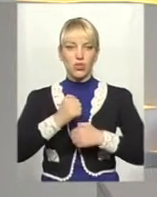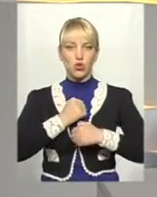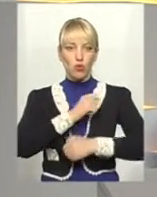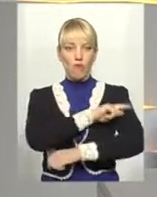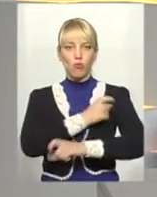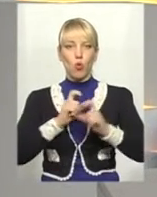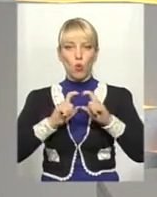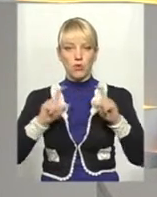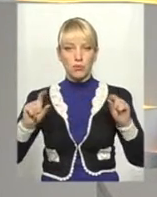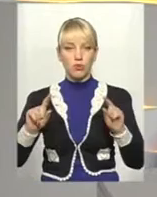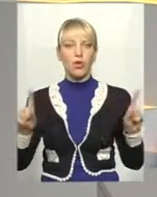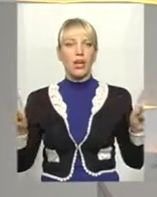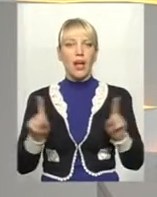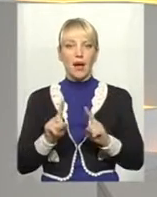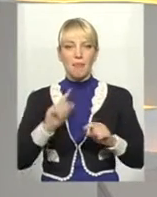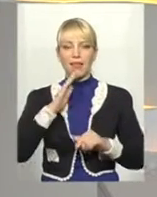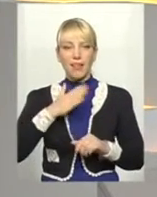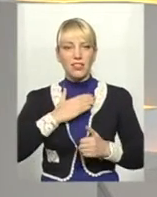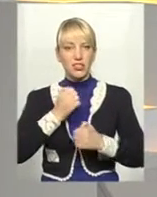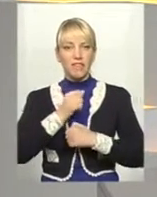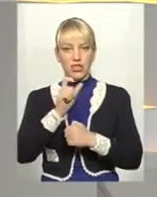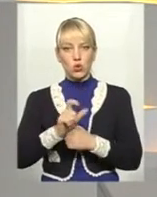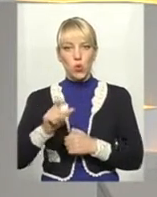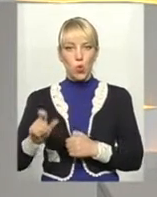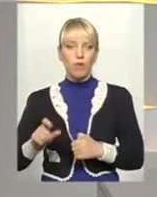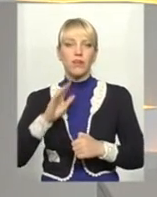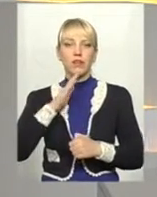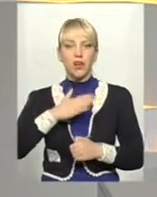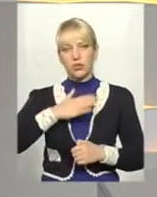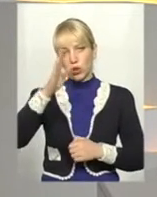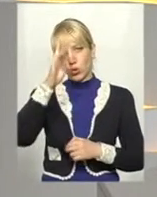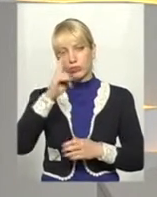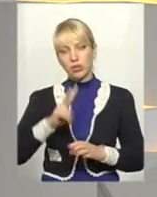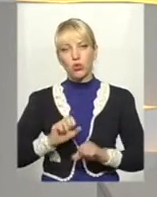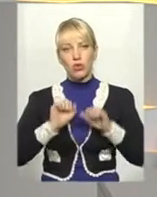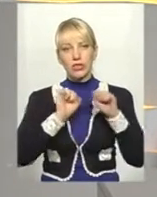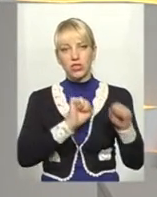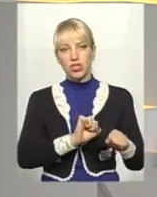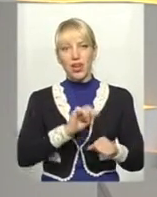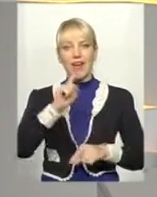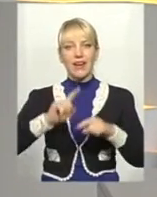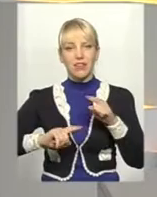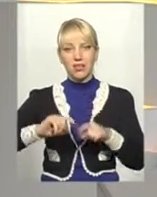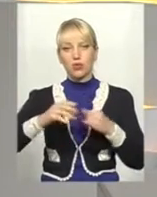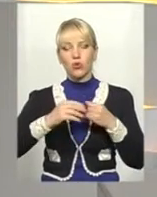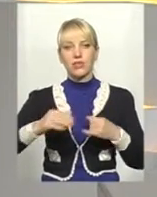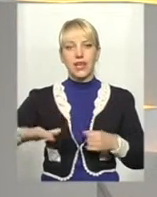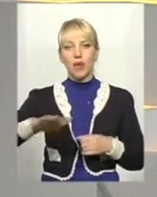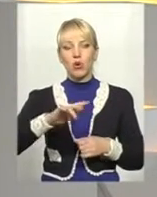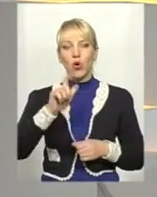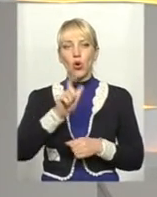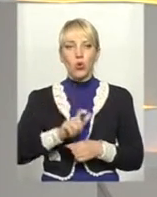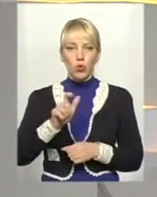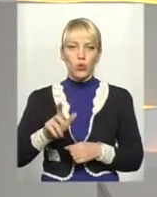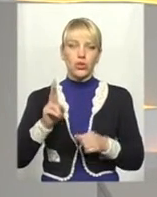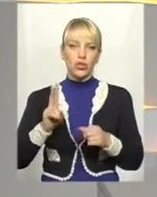аби наші військові, наші хлопці, які захищають рідну землю, люди, які